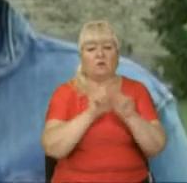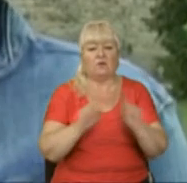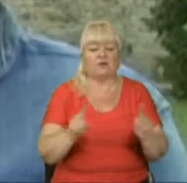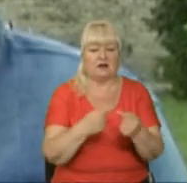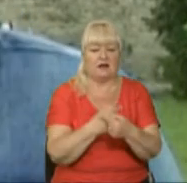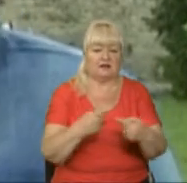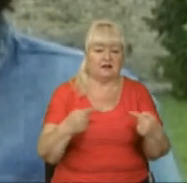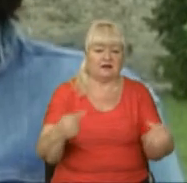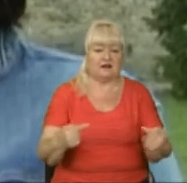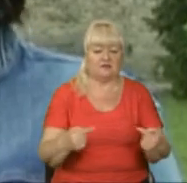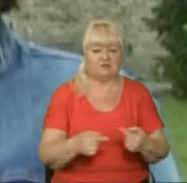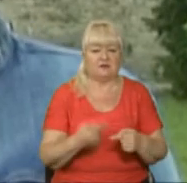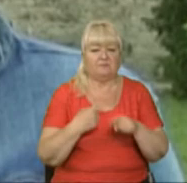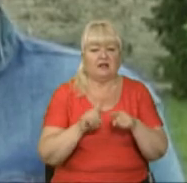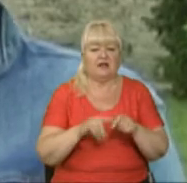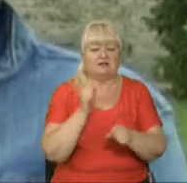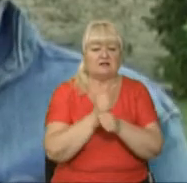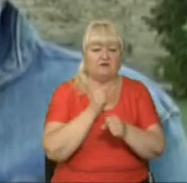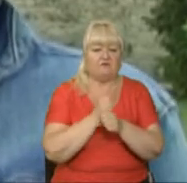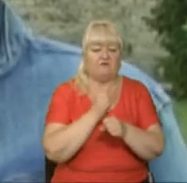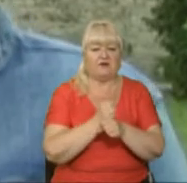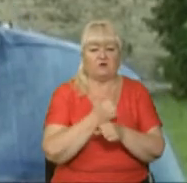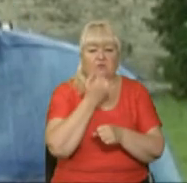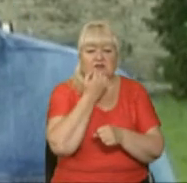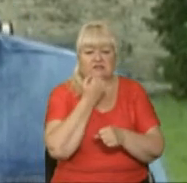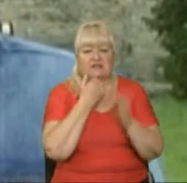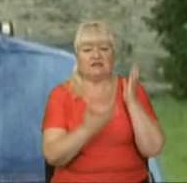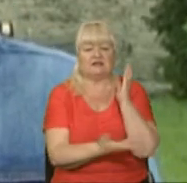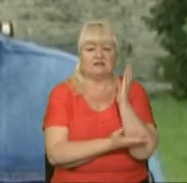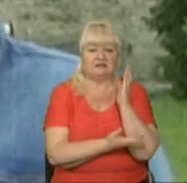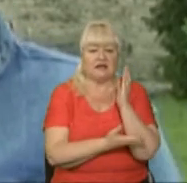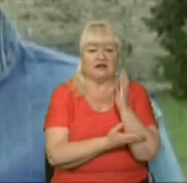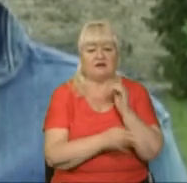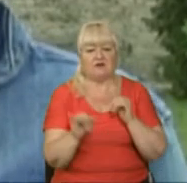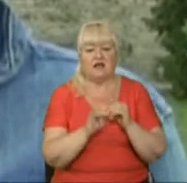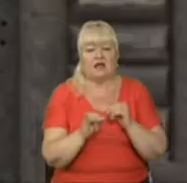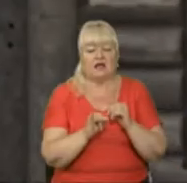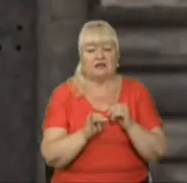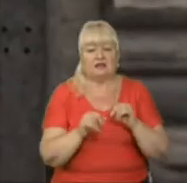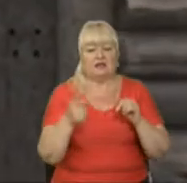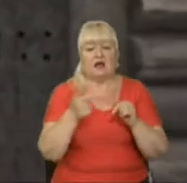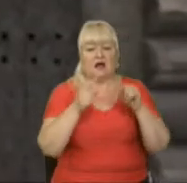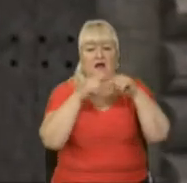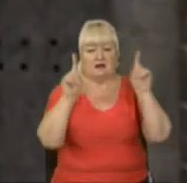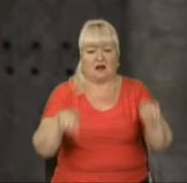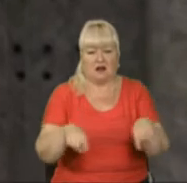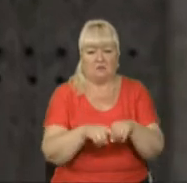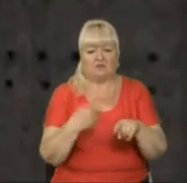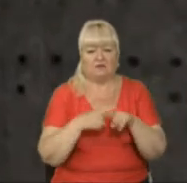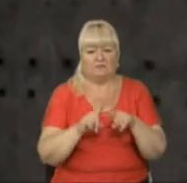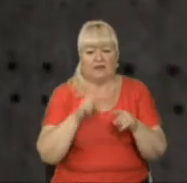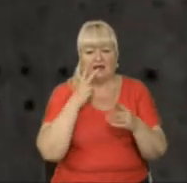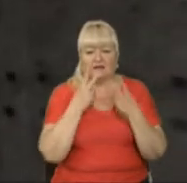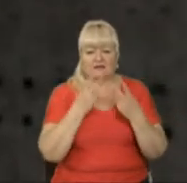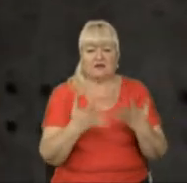велику кількість органічних речей. Це і вироби шкіри з дерева, і що найцікавіше, це берестяні грамоти. Це відеореконструкція